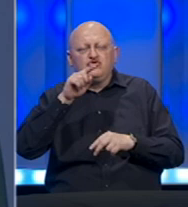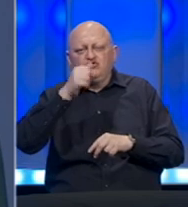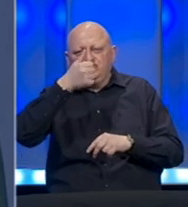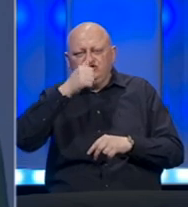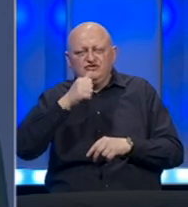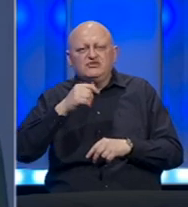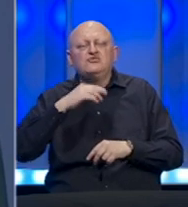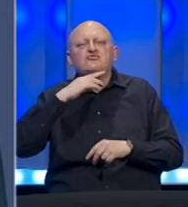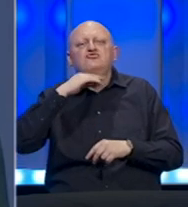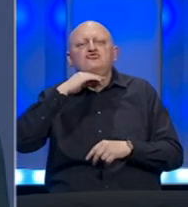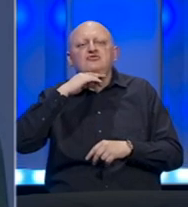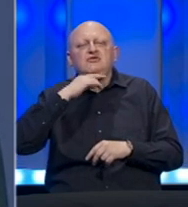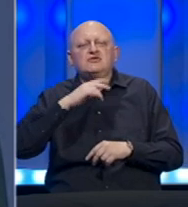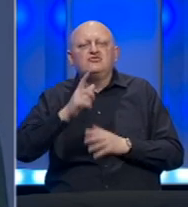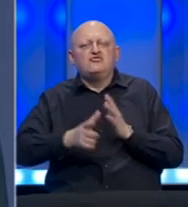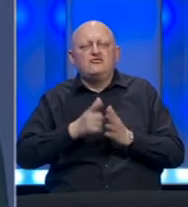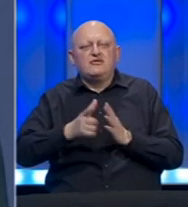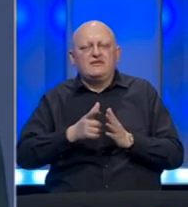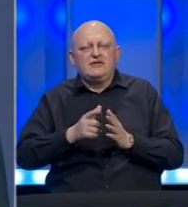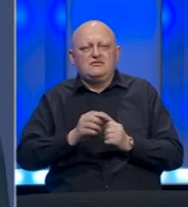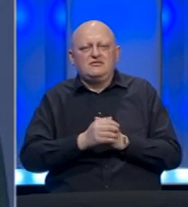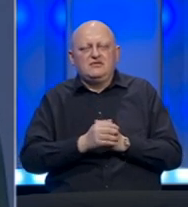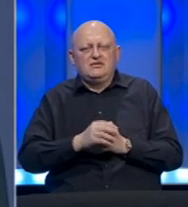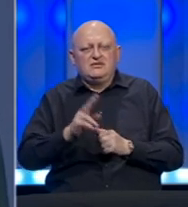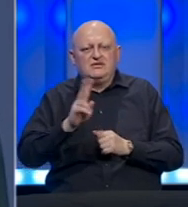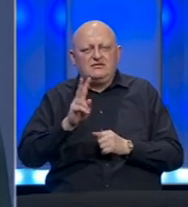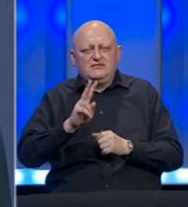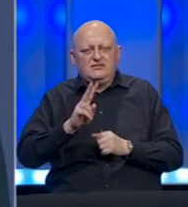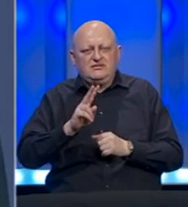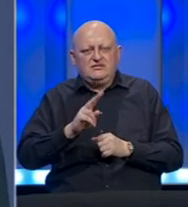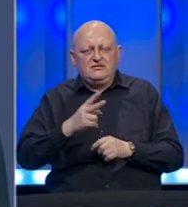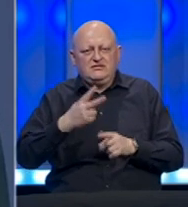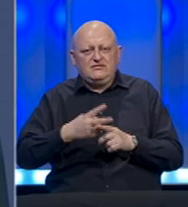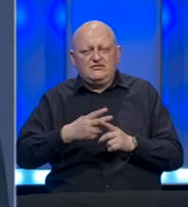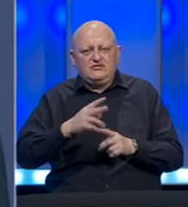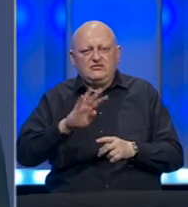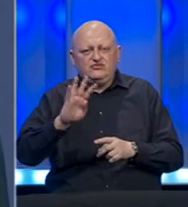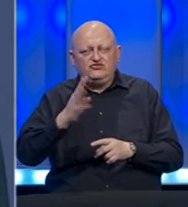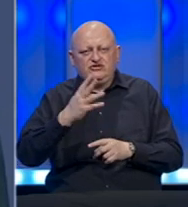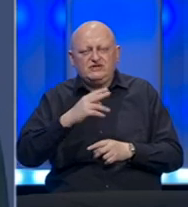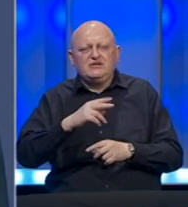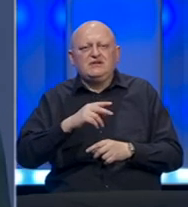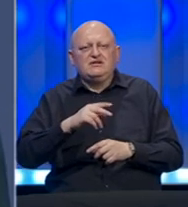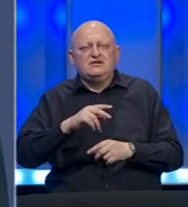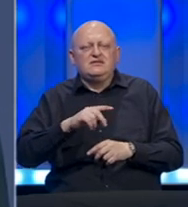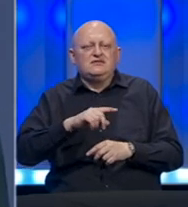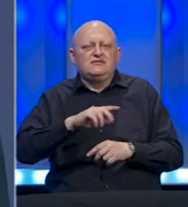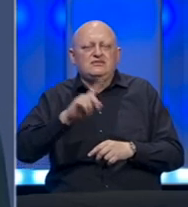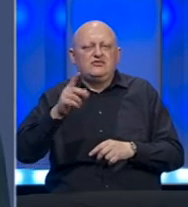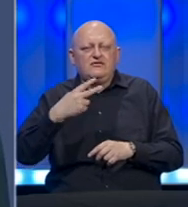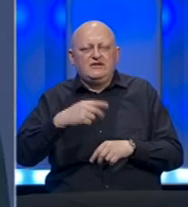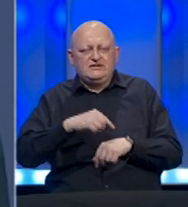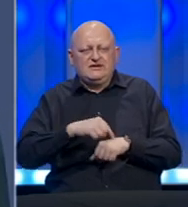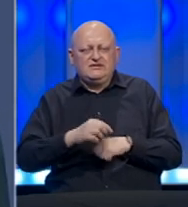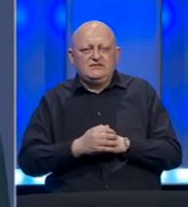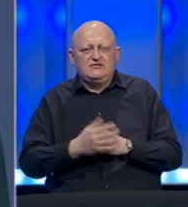četvrtkom i subotom u periodu od 14 sati do 20 sati. Dakle, kao